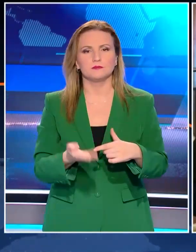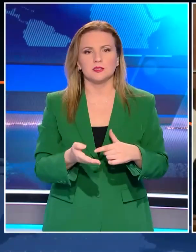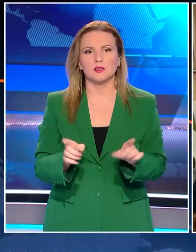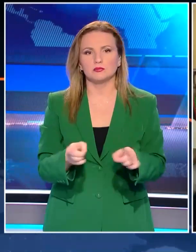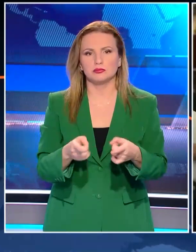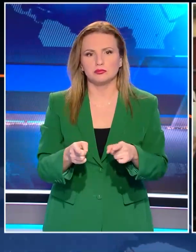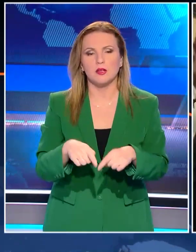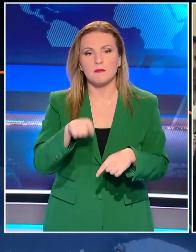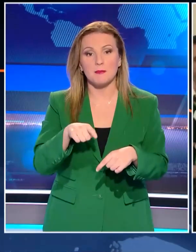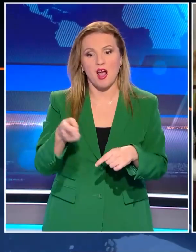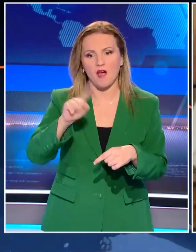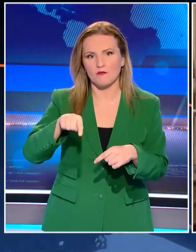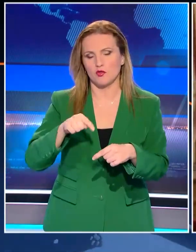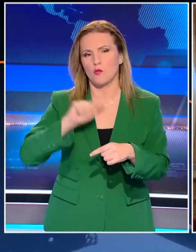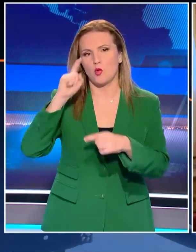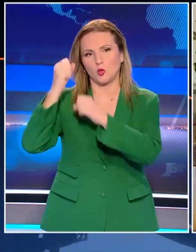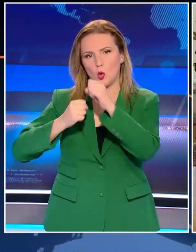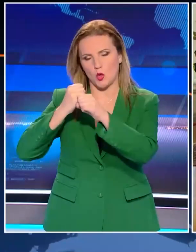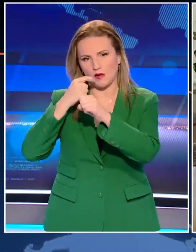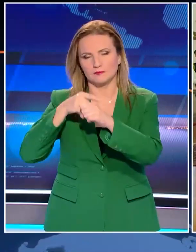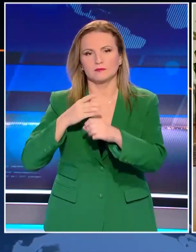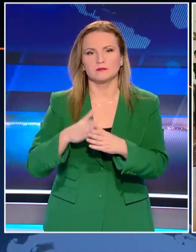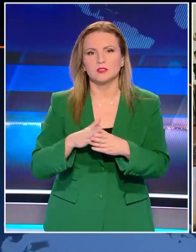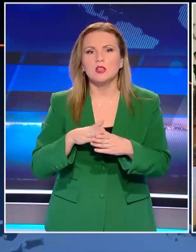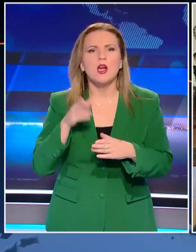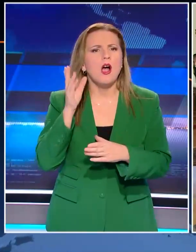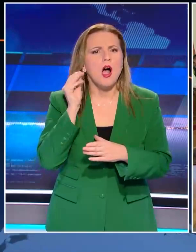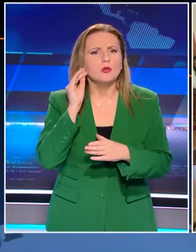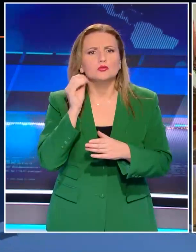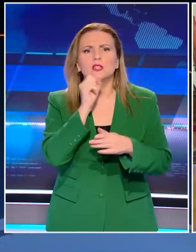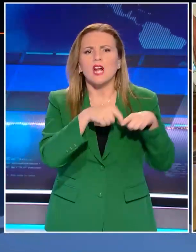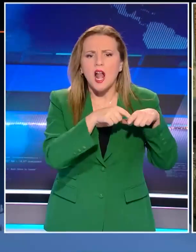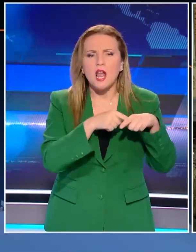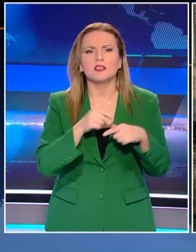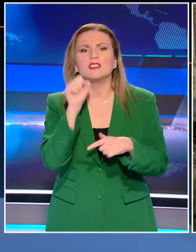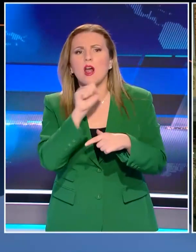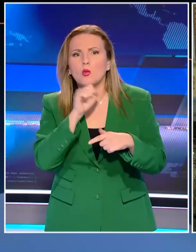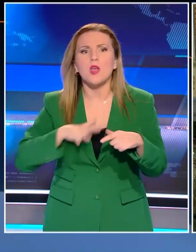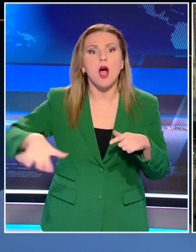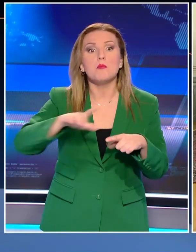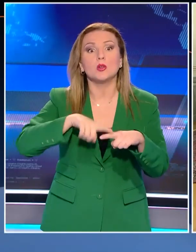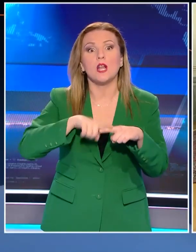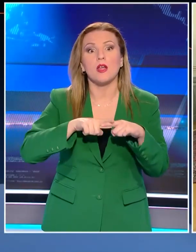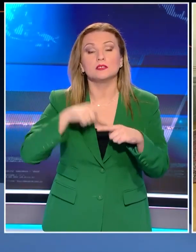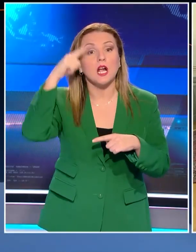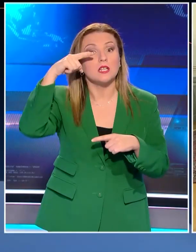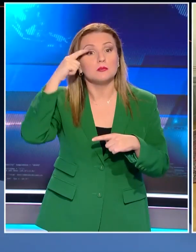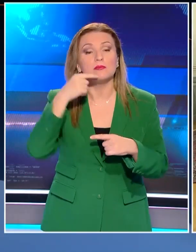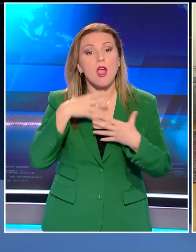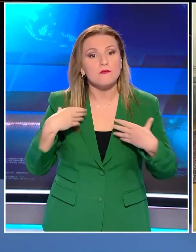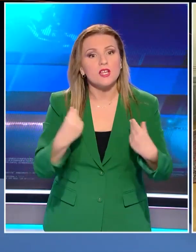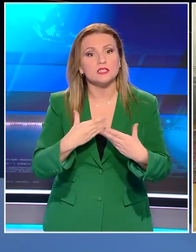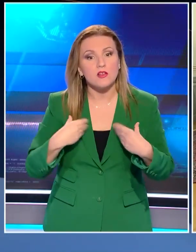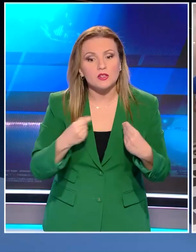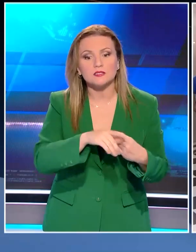Παραμονή Πρωτοχρονιά στο Προεδρικό Μέγαρο αντίχισαν κάλαντα και παραδοσιακή σκοπή από πολλές γωνιές της Ελλάδας. Ενώ η Κατερίνα Σεκαλαροπούλου αντάλλαξε ευχές με παιδιά